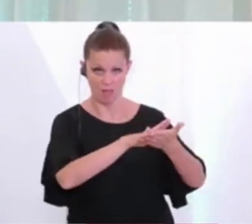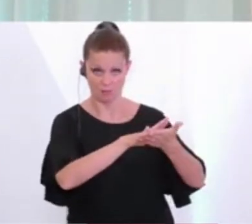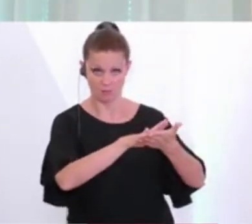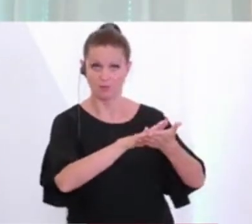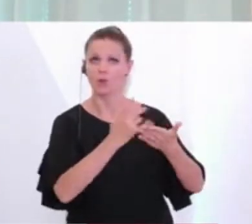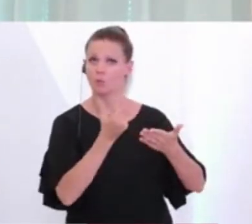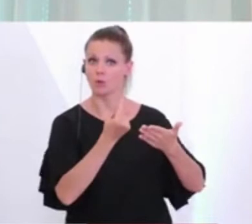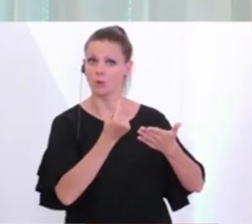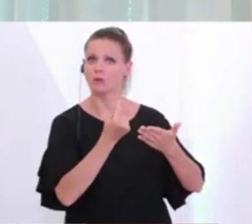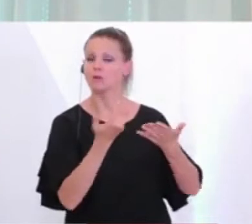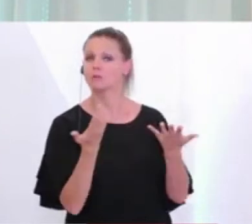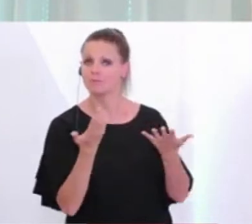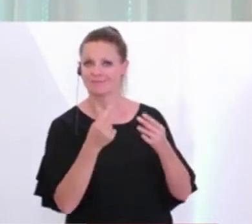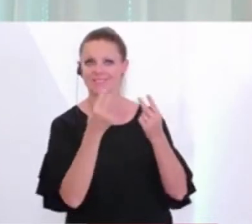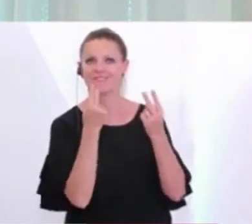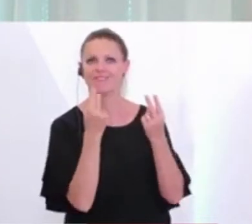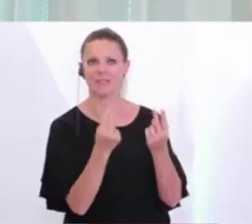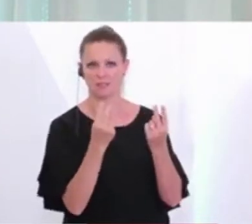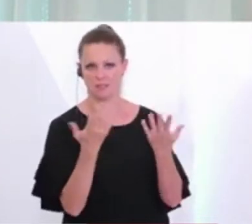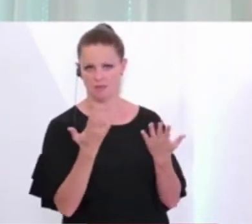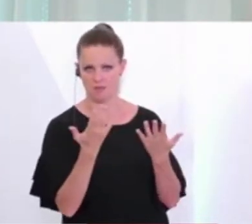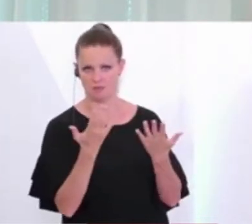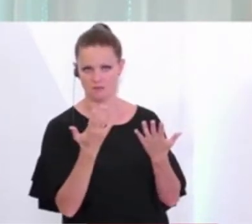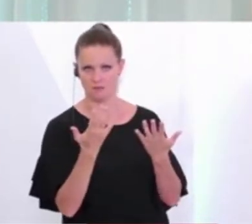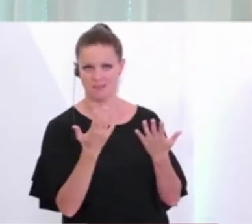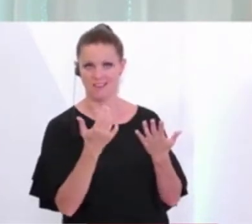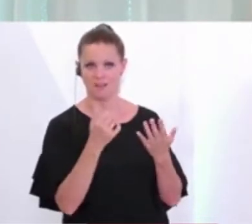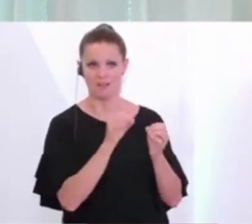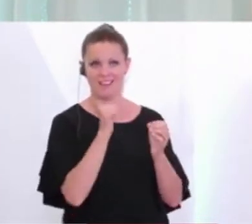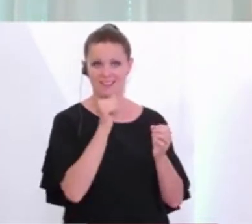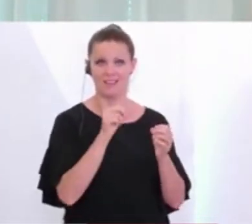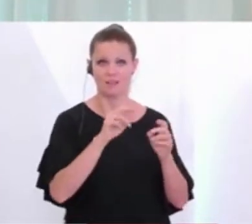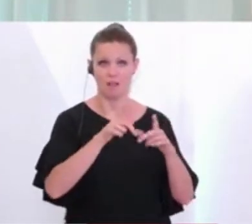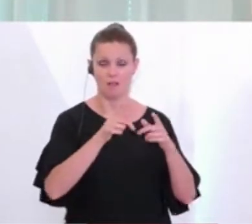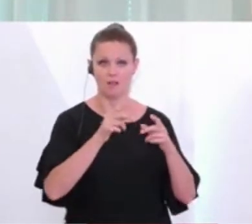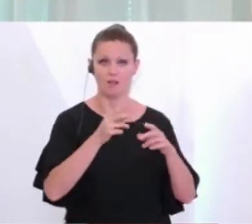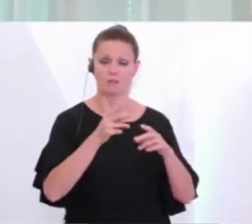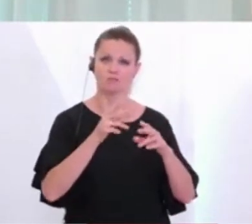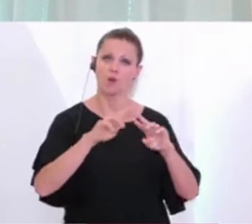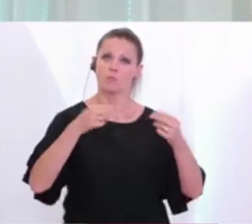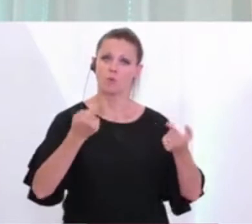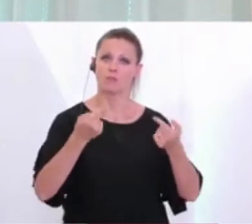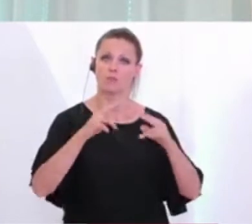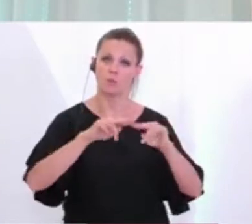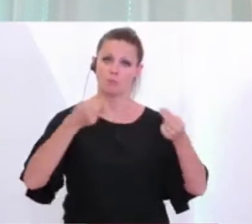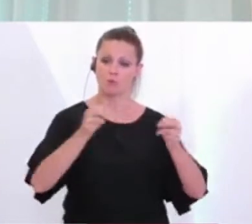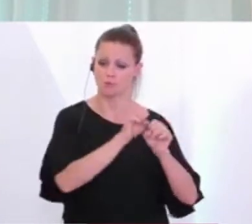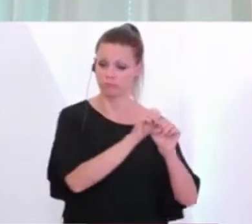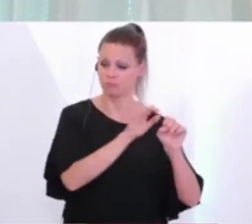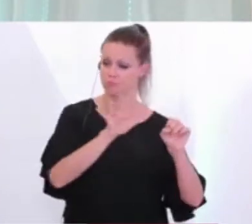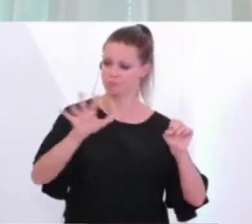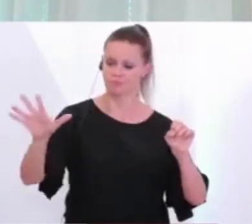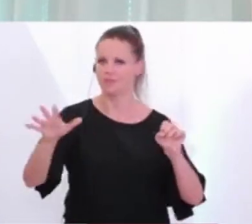ist das wichtig, dass es zu keinem Bundestrend wird. Wir haben derzeit keinen Bundestrend in diese Richtung,